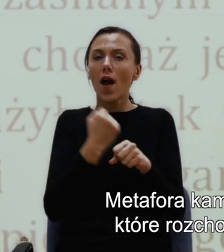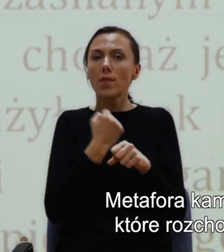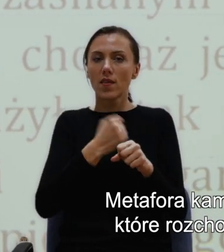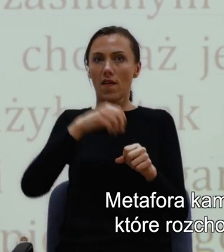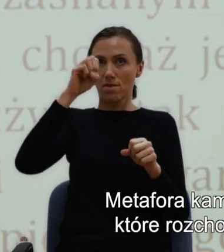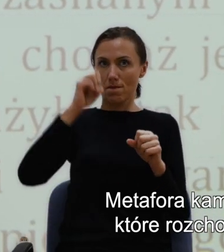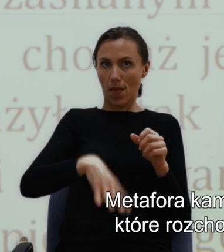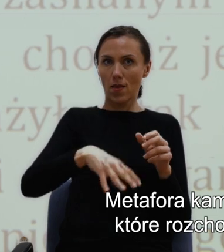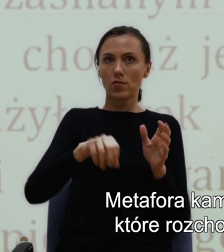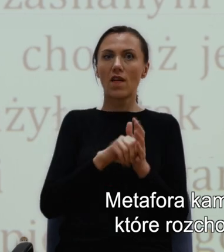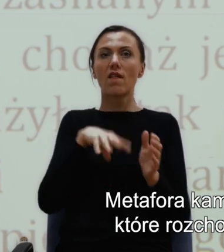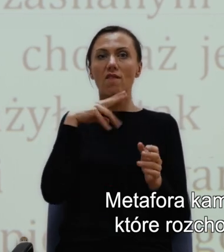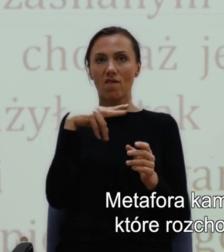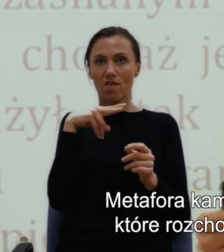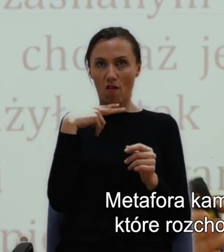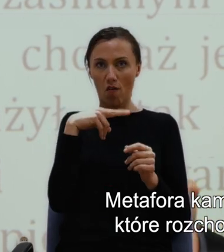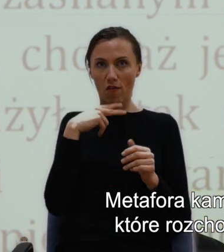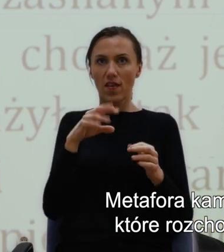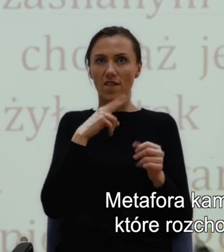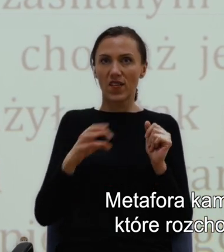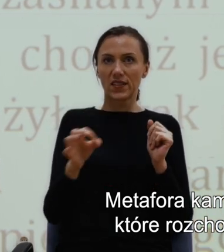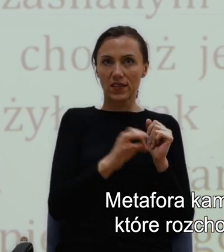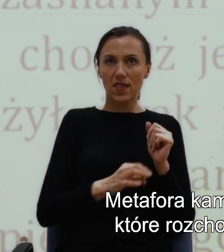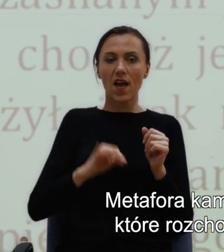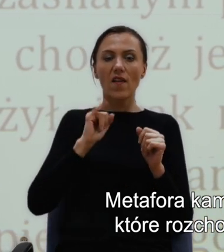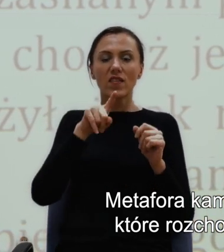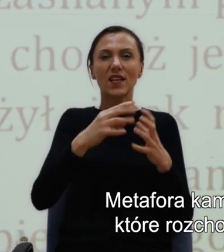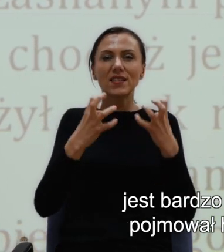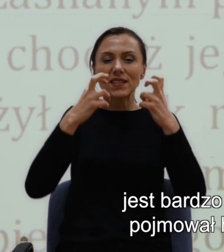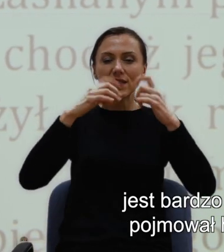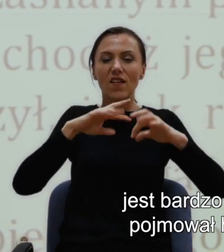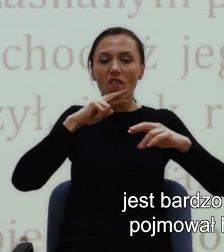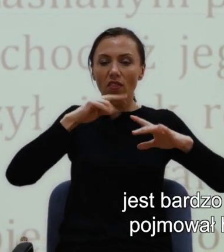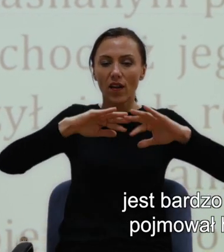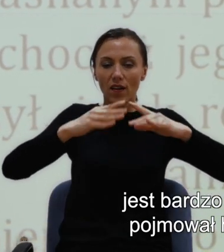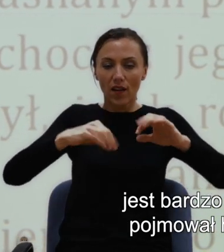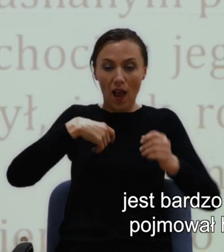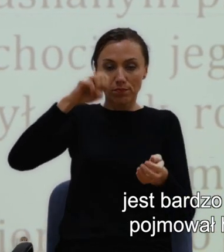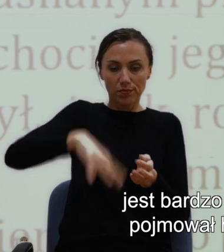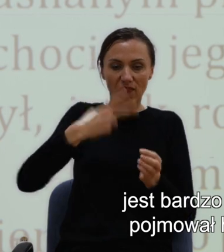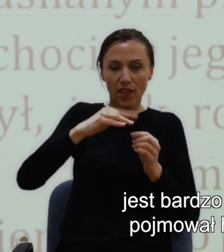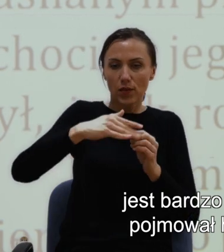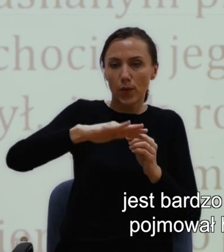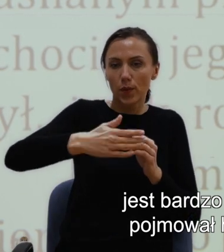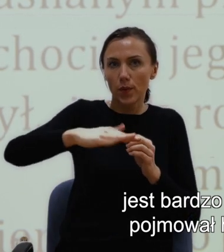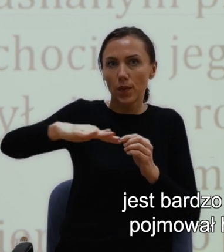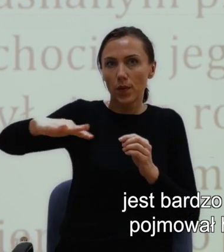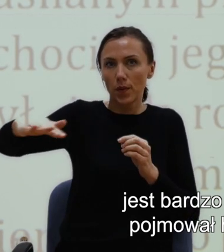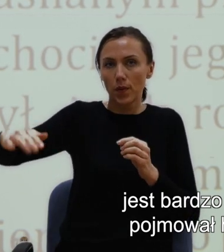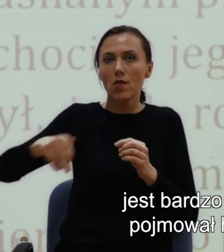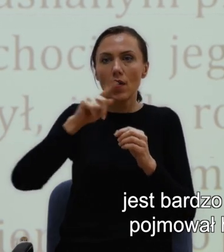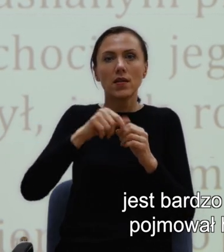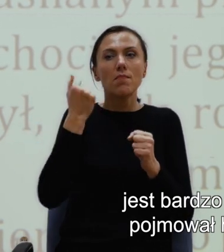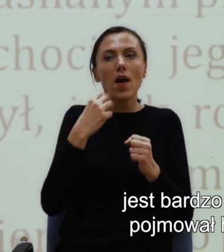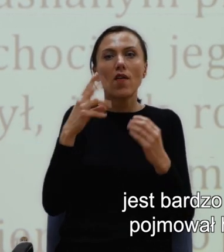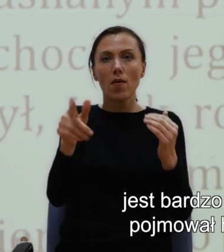i zmarszczek, które rozchodzą się coraz dalej do kolejnych stawów jest bardzo ważna dla tego, w jaki sposób